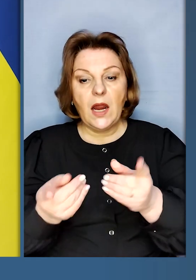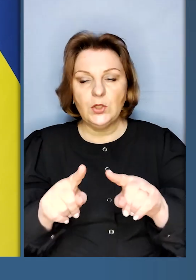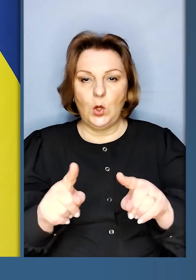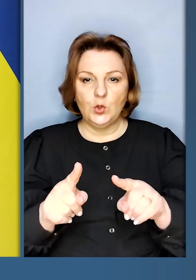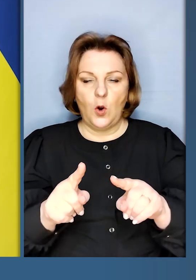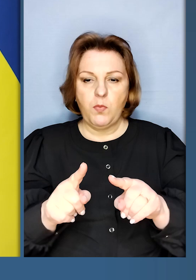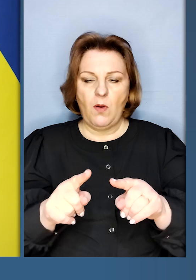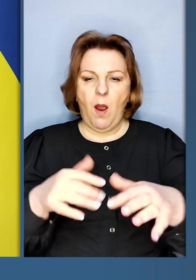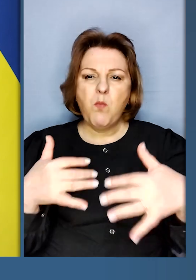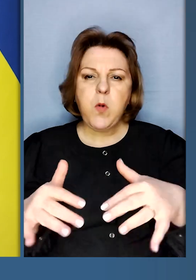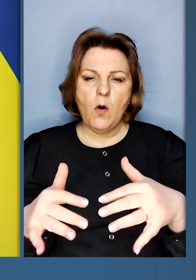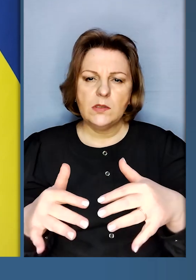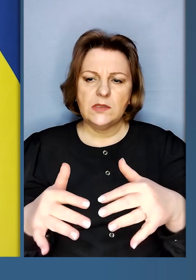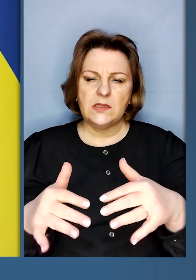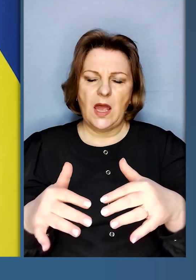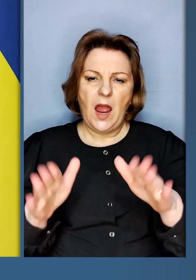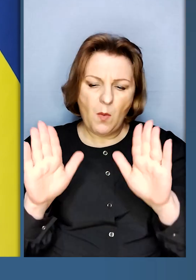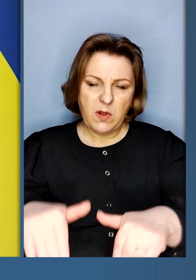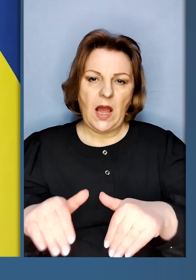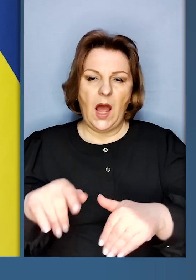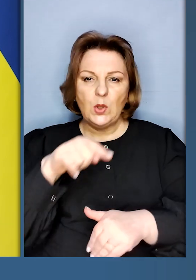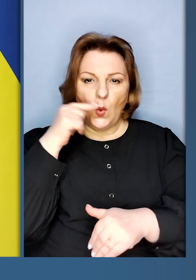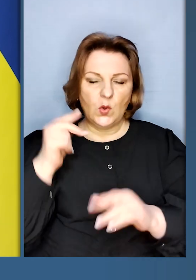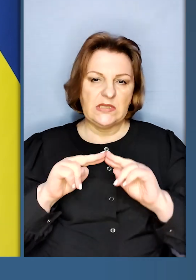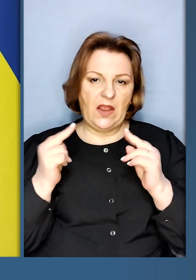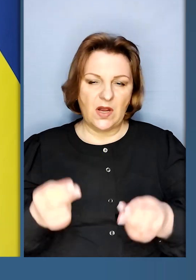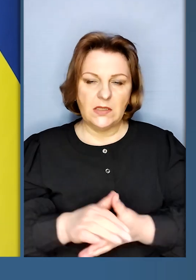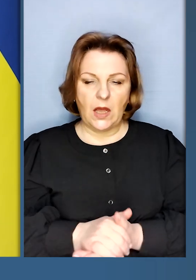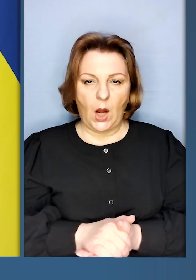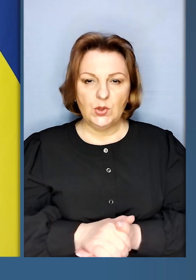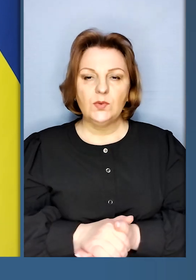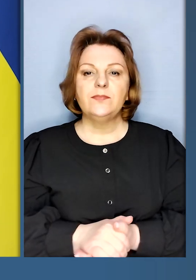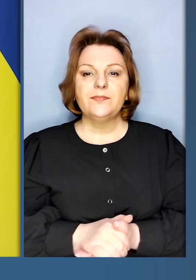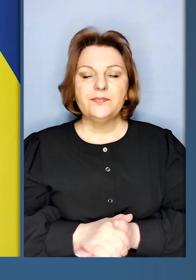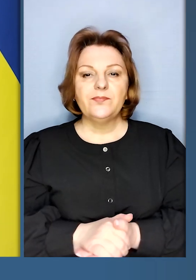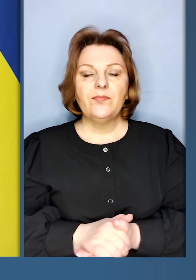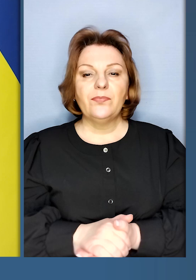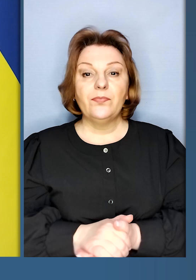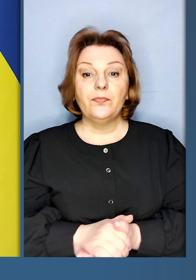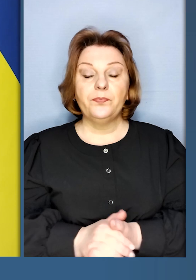те, щоб послабити Російську Федерацію.